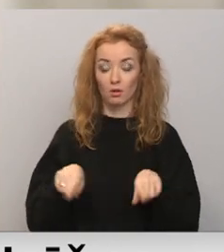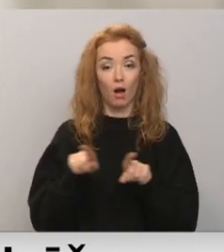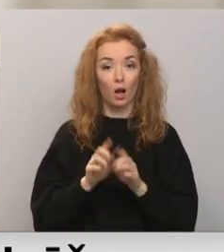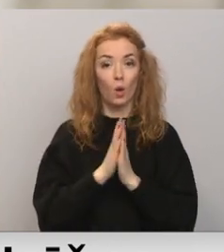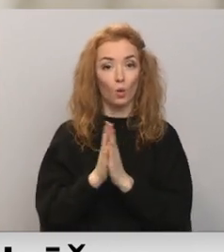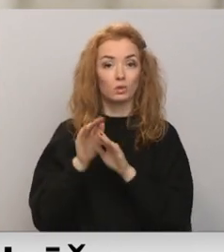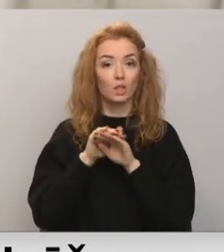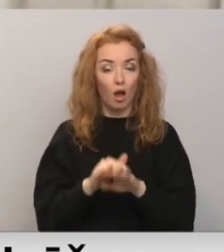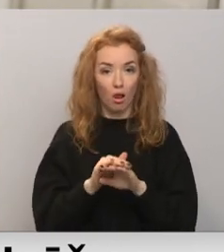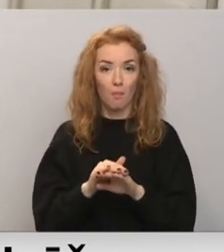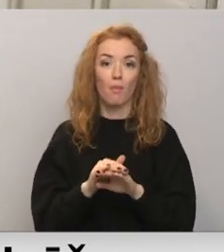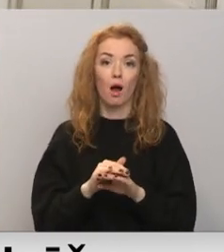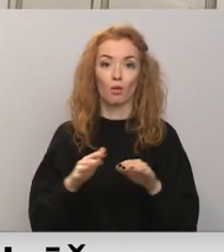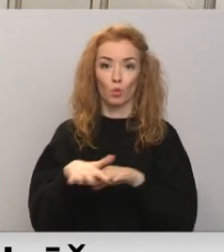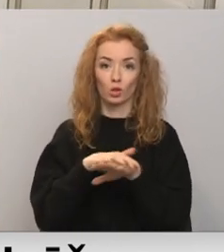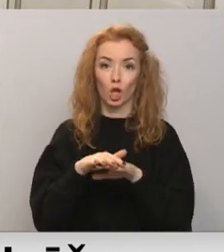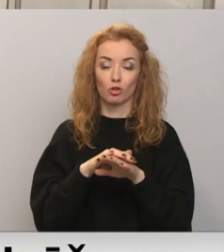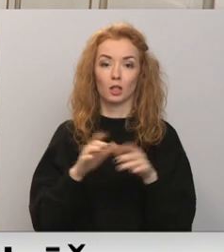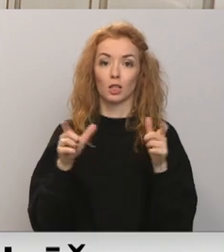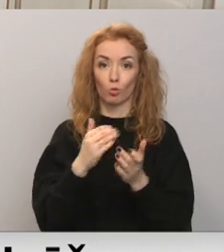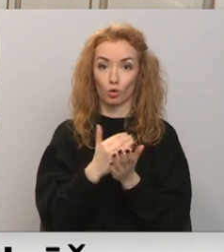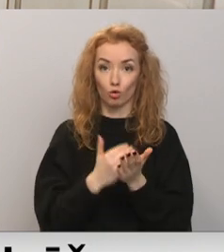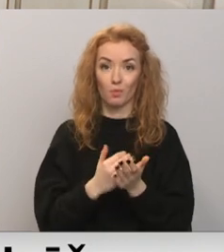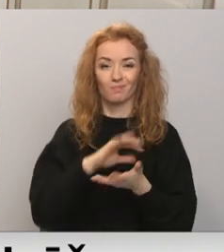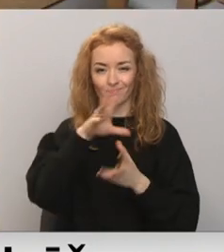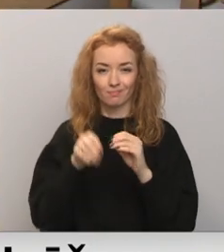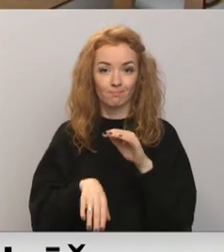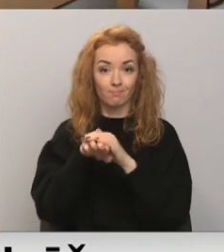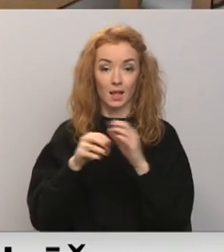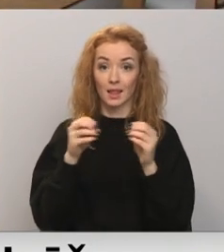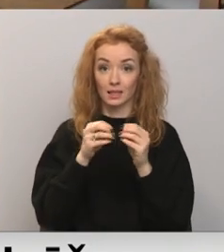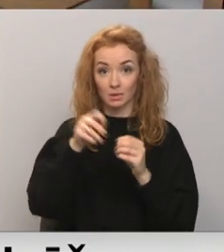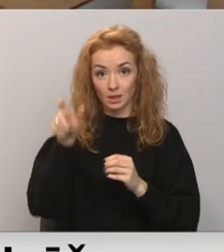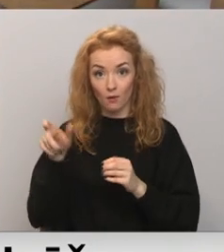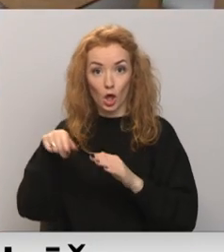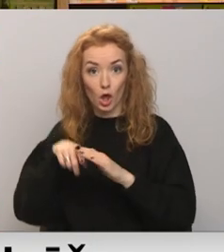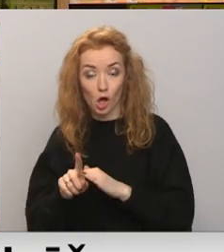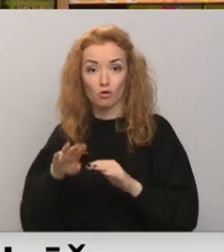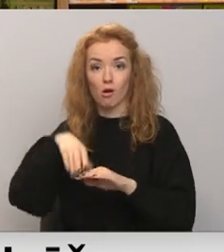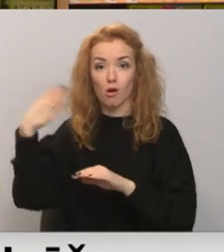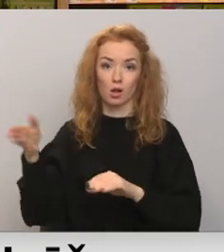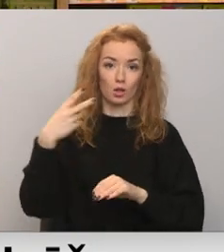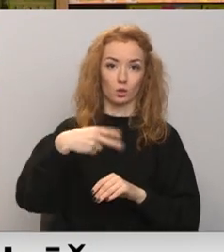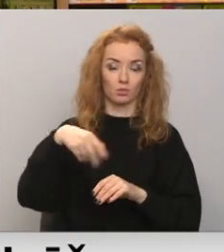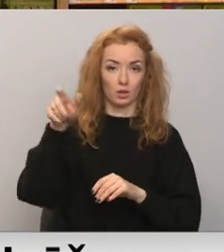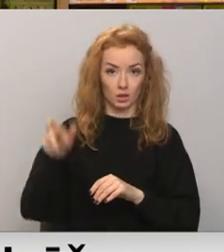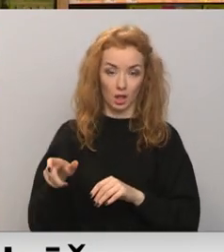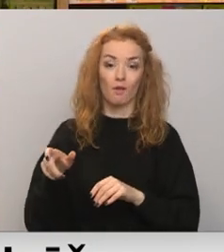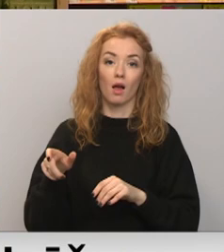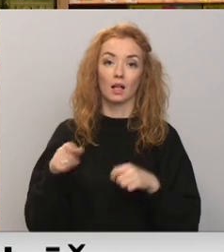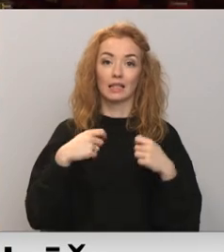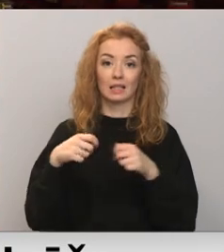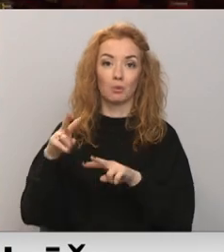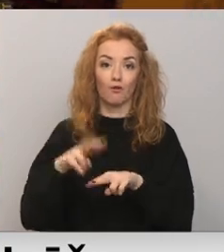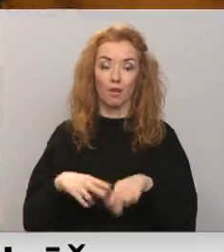saglabāt pulcēšanās ierobežojums iekštelpās desmit cilvēki, bet ārtelpās – 20. Tirzniecības un pakalpojumsniekšanas vietas